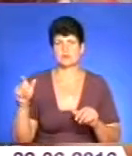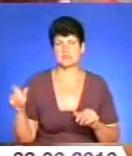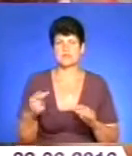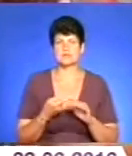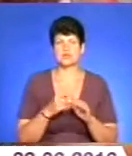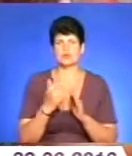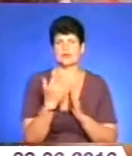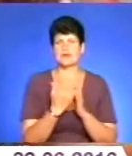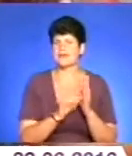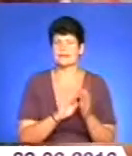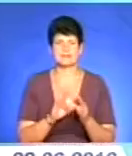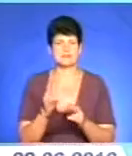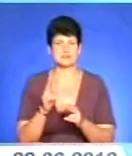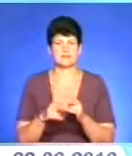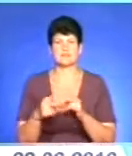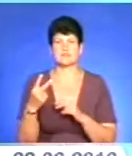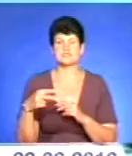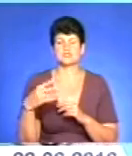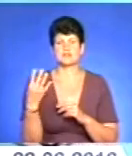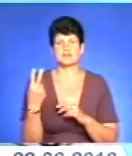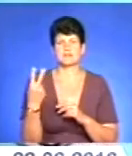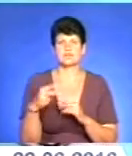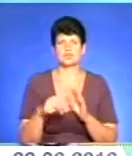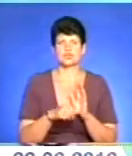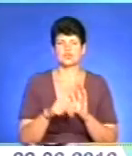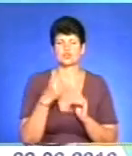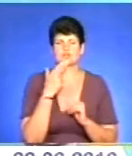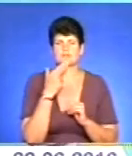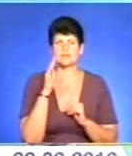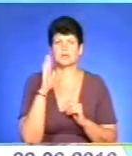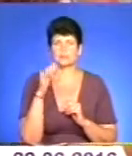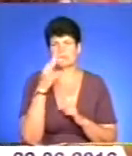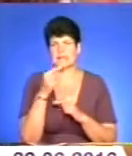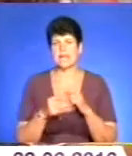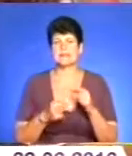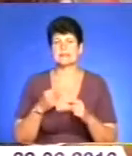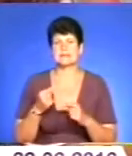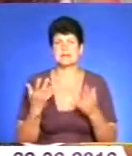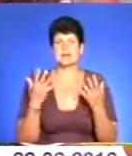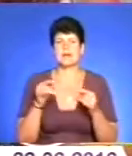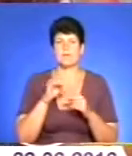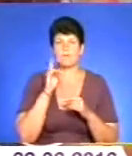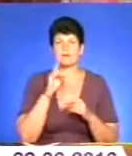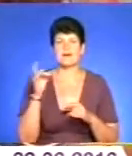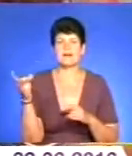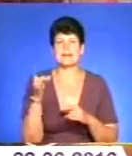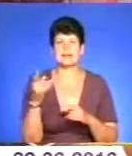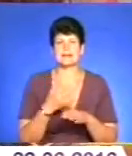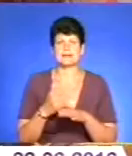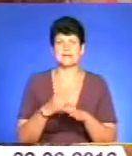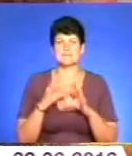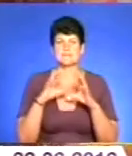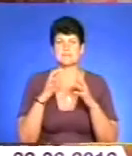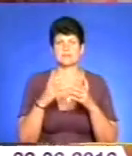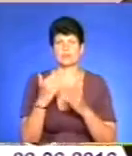активностей не завершується. 24-26 червня відбудеться традиційний для Дня молоді регіональний етап міжнародної